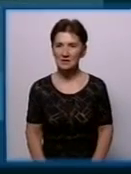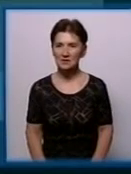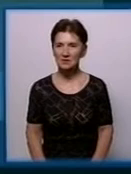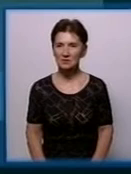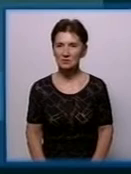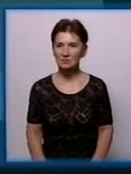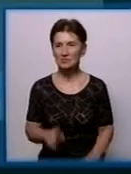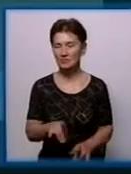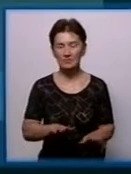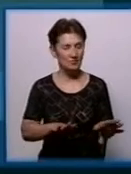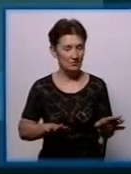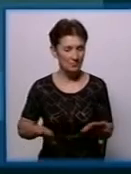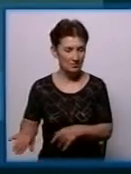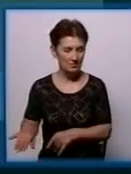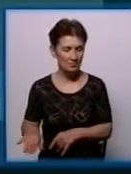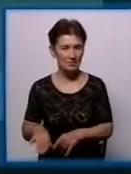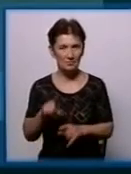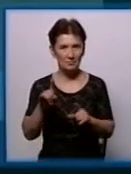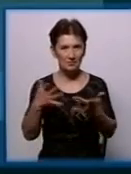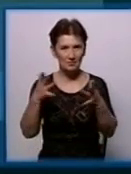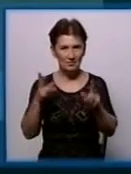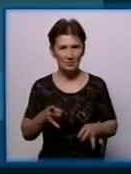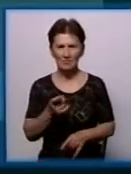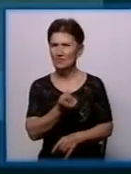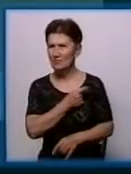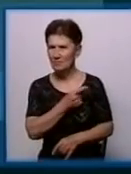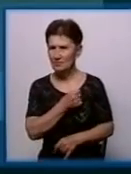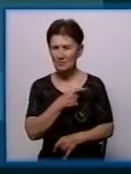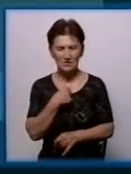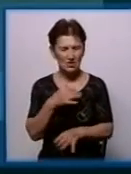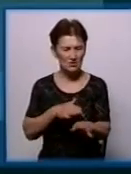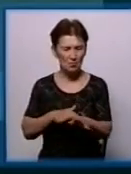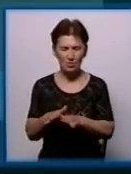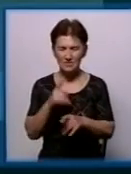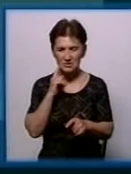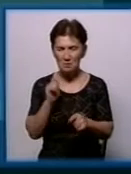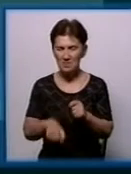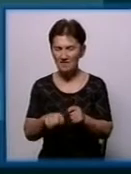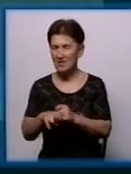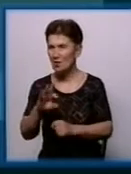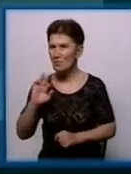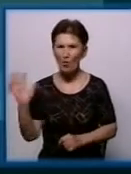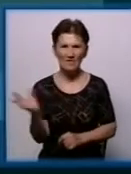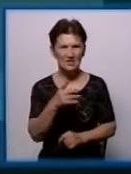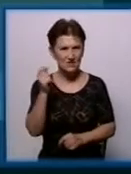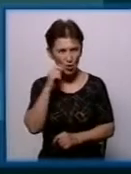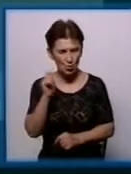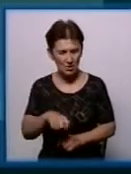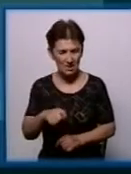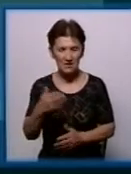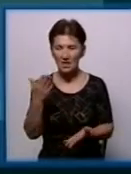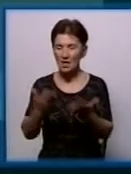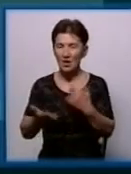Після подій в Одесі була ще більш ретельна перевірка по всій Україні. І якщо раніше нам